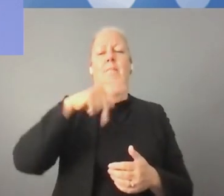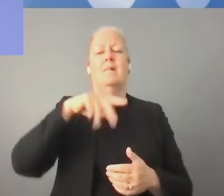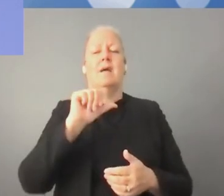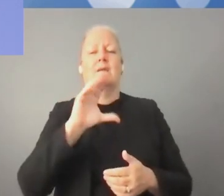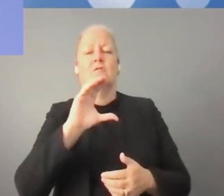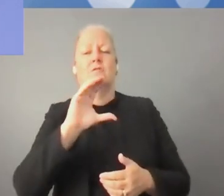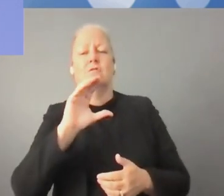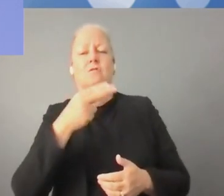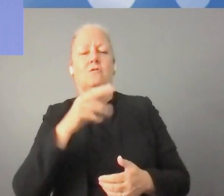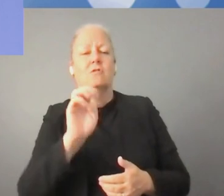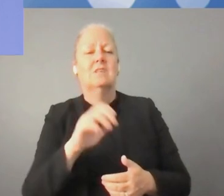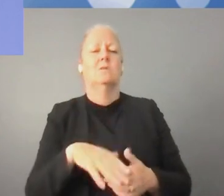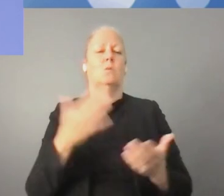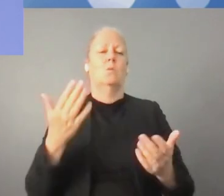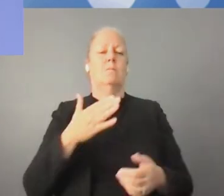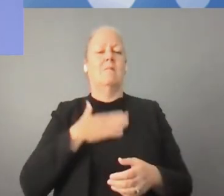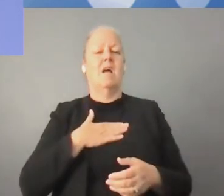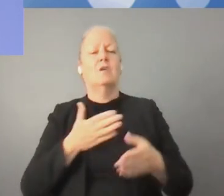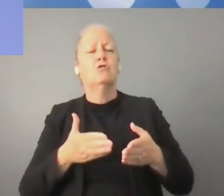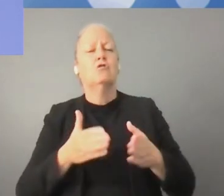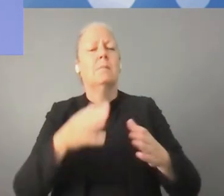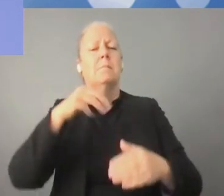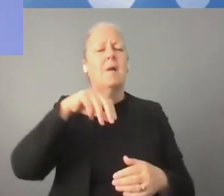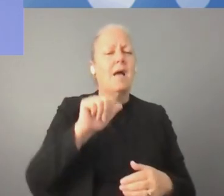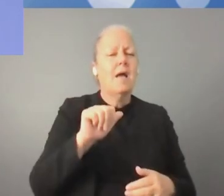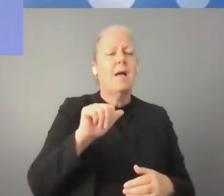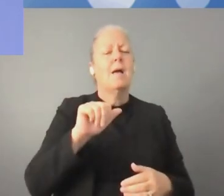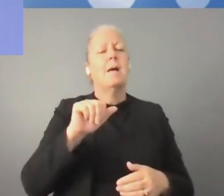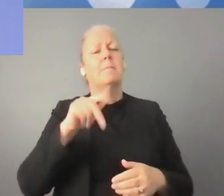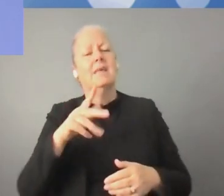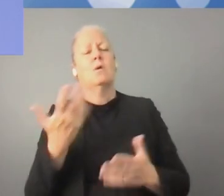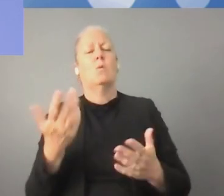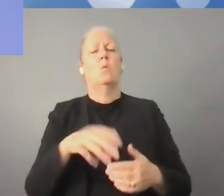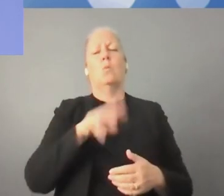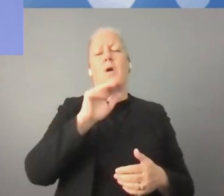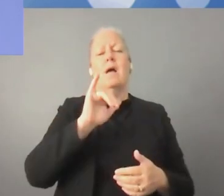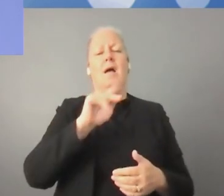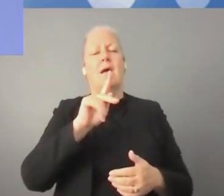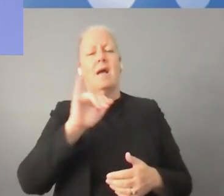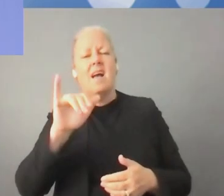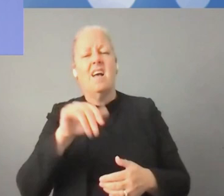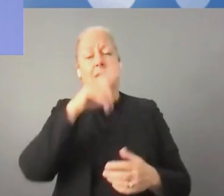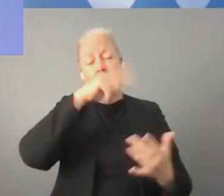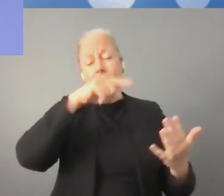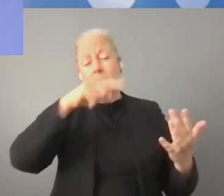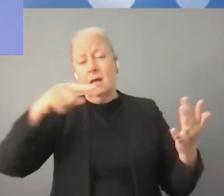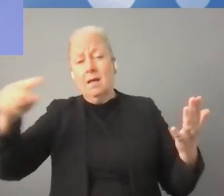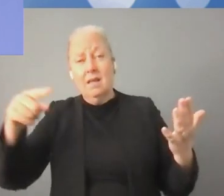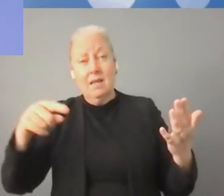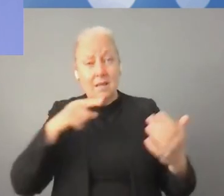وغيرها؟ إذن هل نستطيع التصور مثل هذا العالم؟ بالطبع علينا